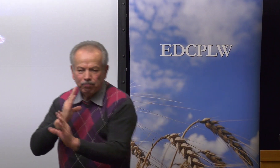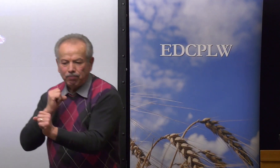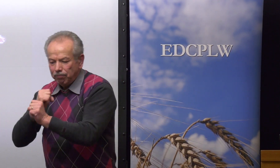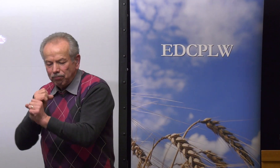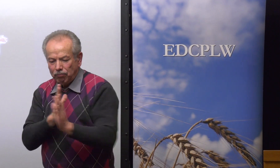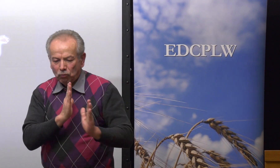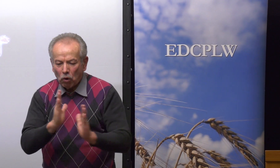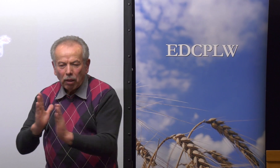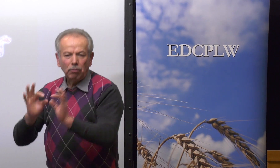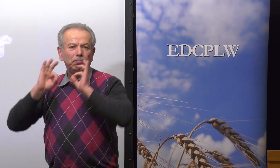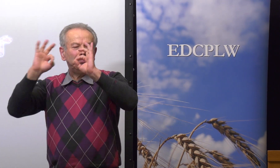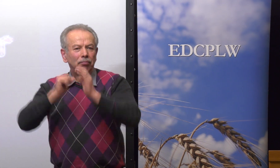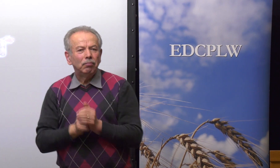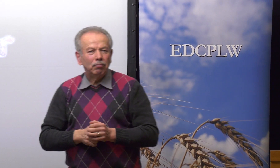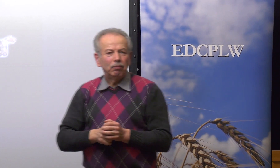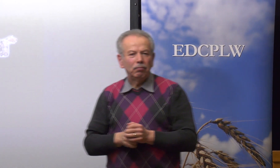végezzük azt.